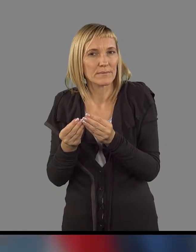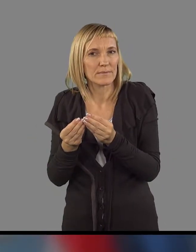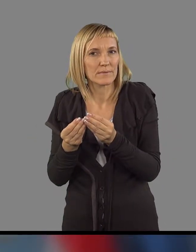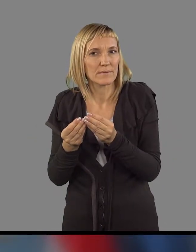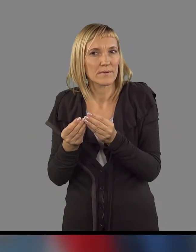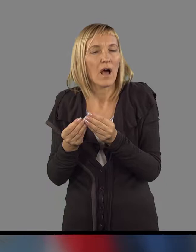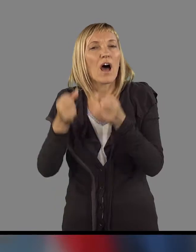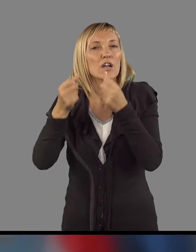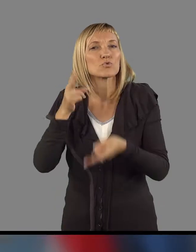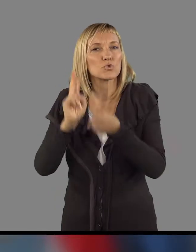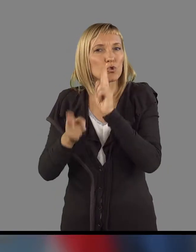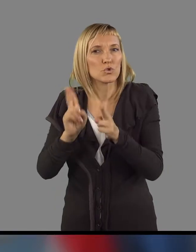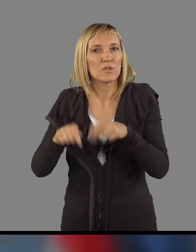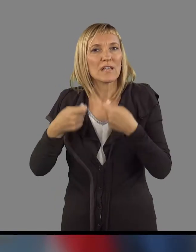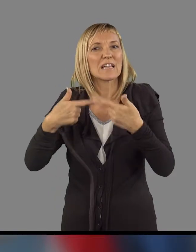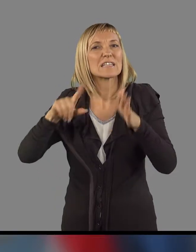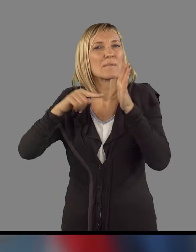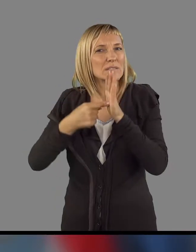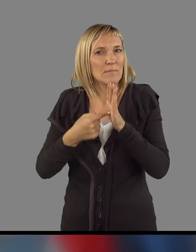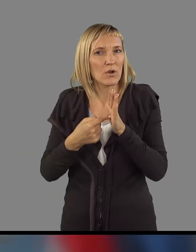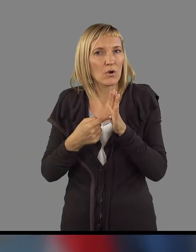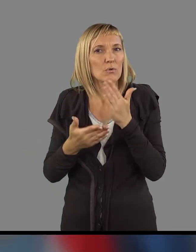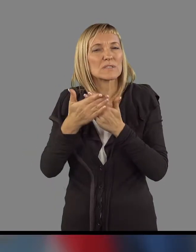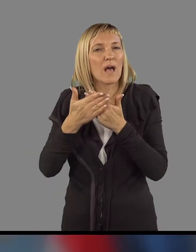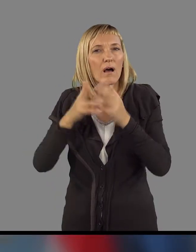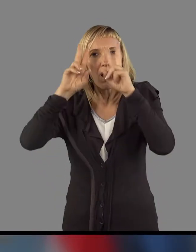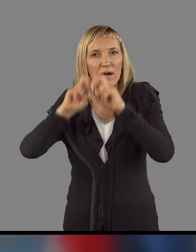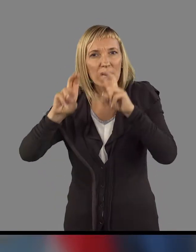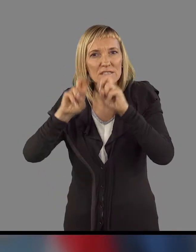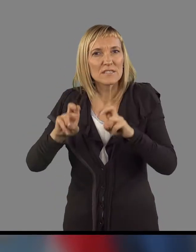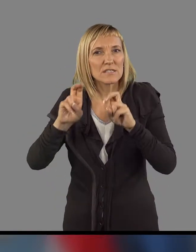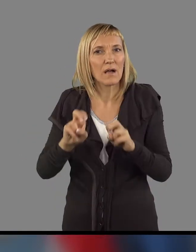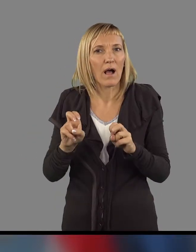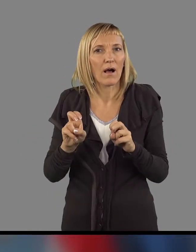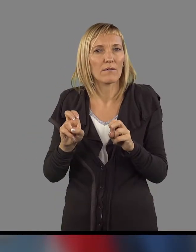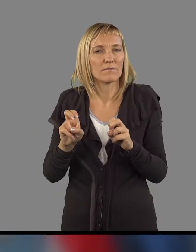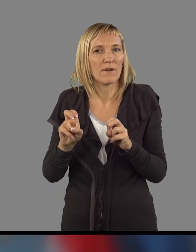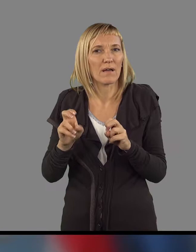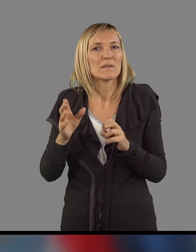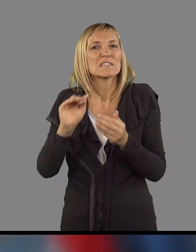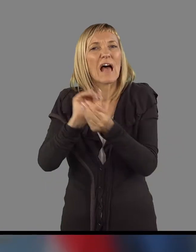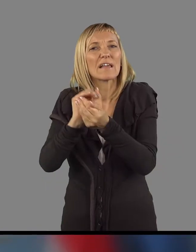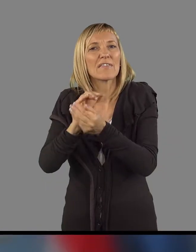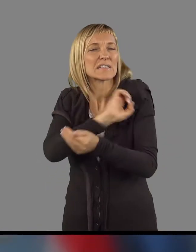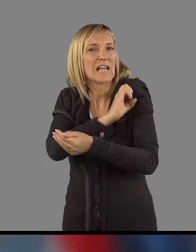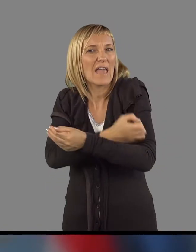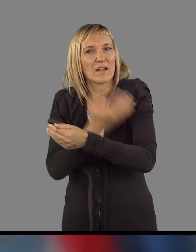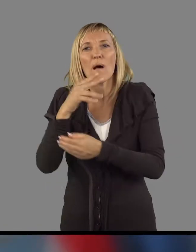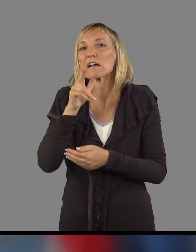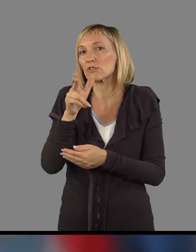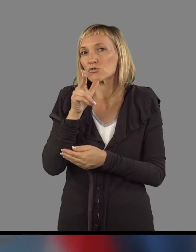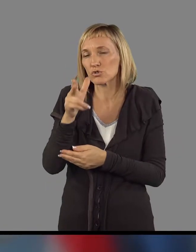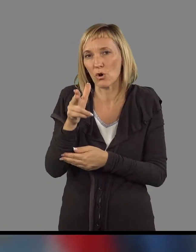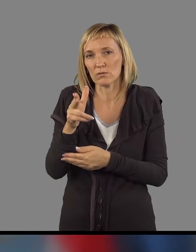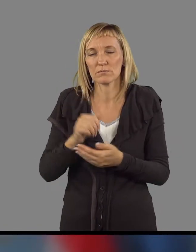debuterjali v okseno, na računsko sodišče, gotala 17 milijona, je šlo že za različ študije na jedrskom energiji, obiste predkratki bili v Krškem,